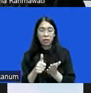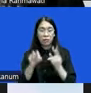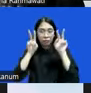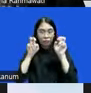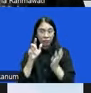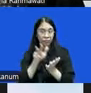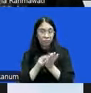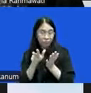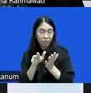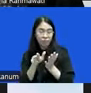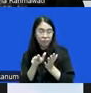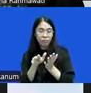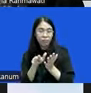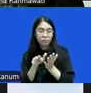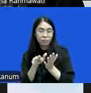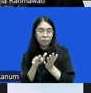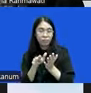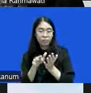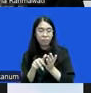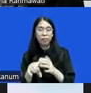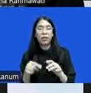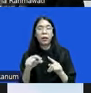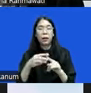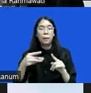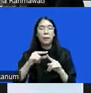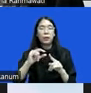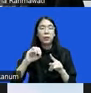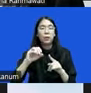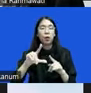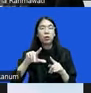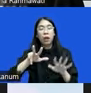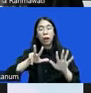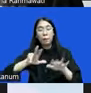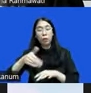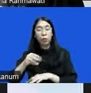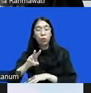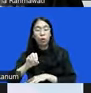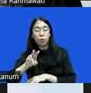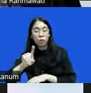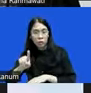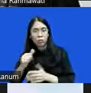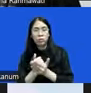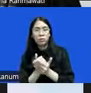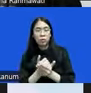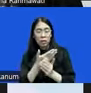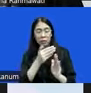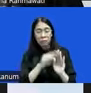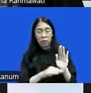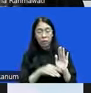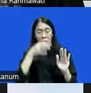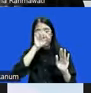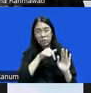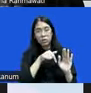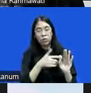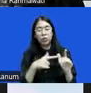bisa dilegalkan dengan perpolapan tahun 2021 yang mana ya ternyata di perpolapan 2001 akuntabilitas